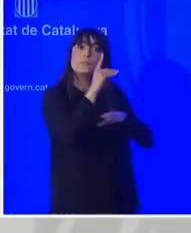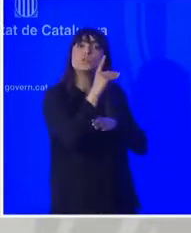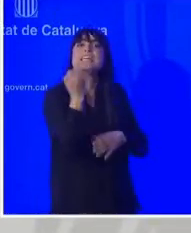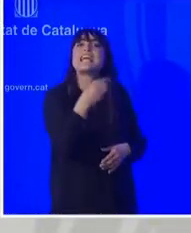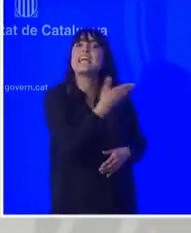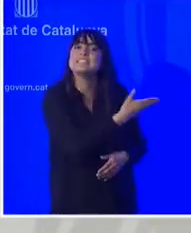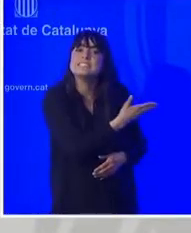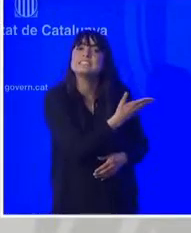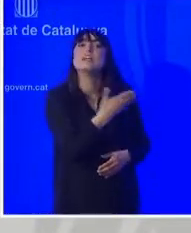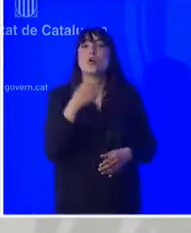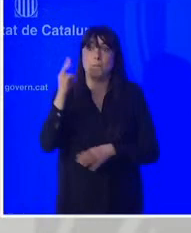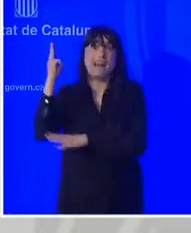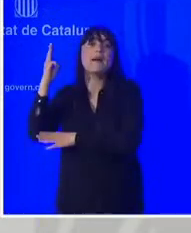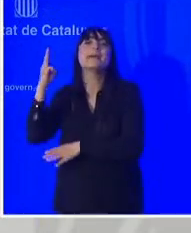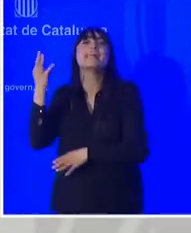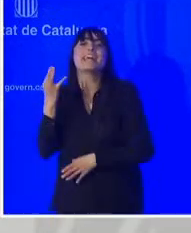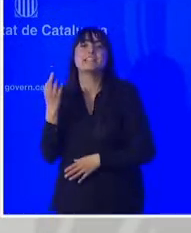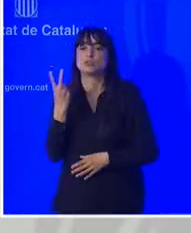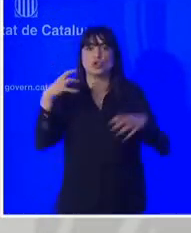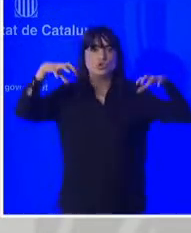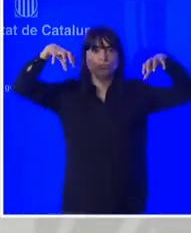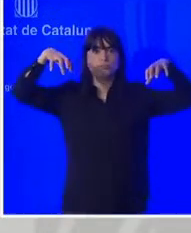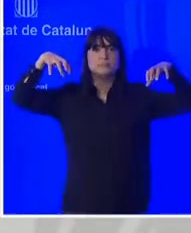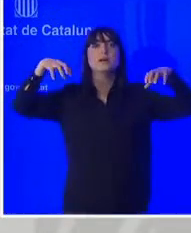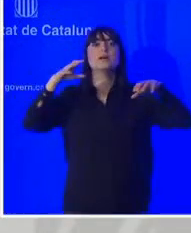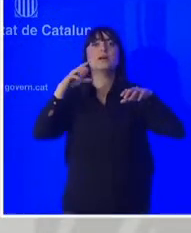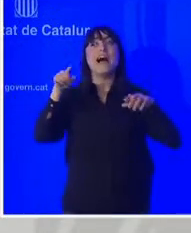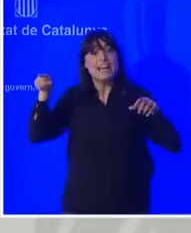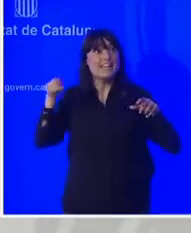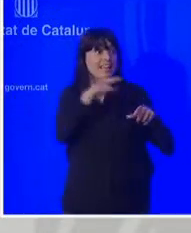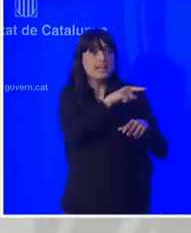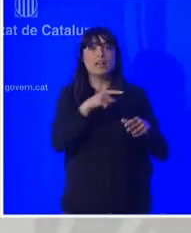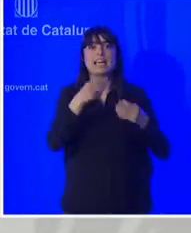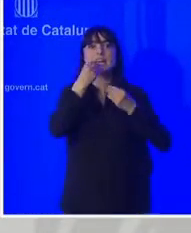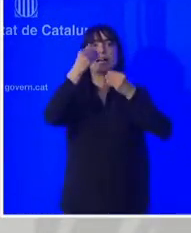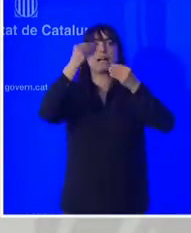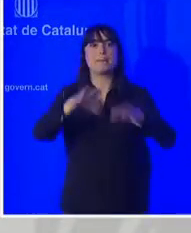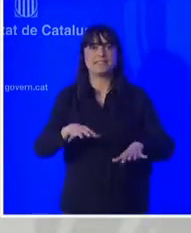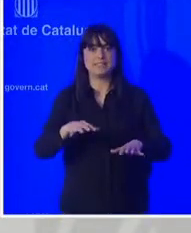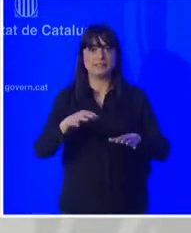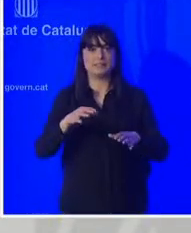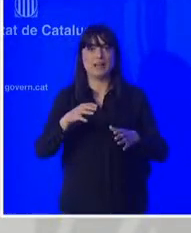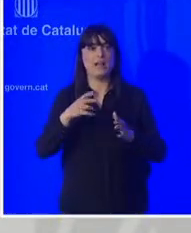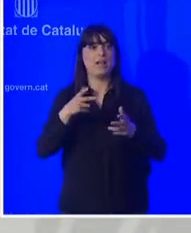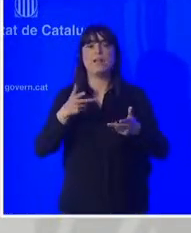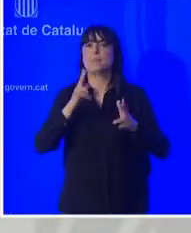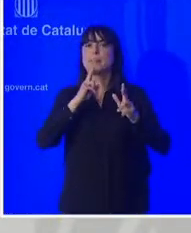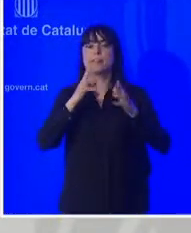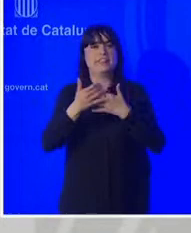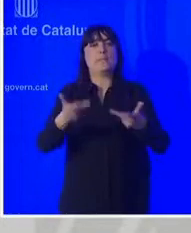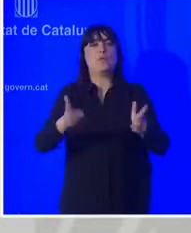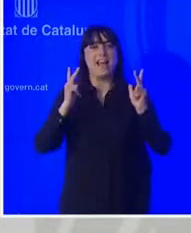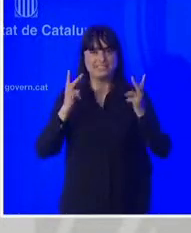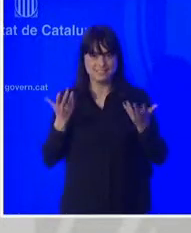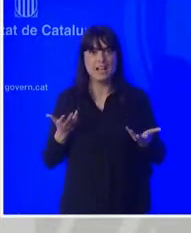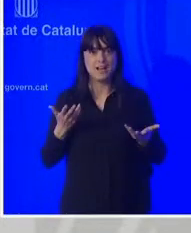al Parlament de Catalunya o al Congrés dels Diputats on resulta que només es pot parlar d'allò que al govern de l'estat espanyol li interessa que es parli